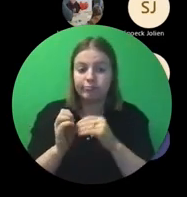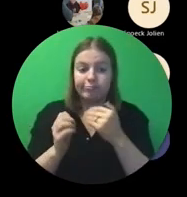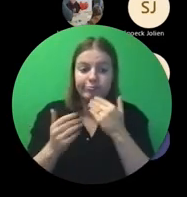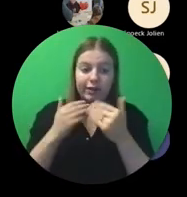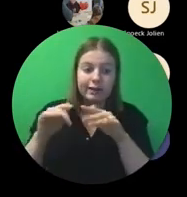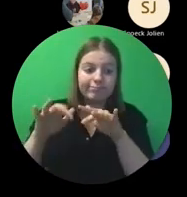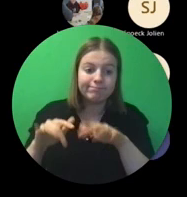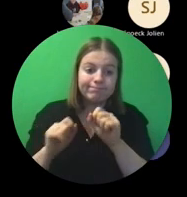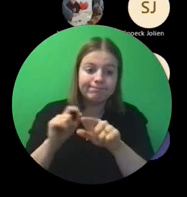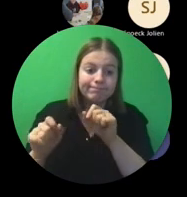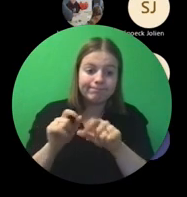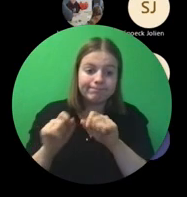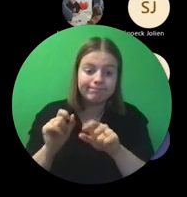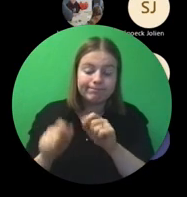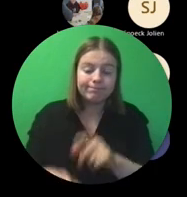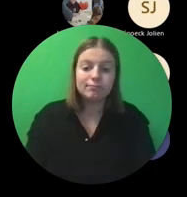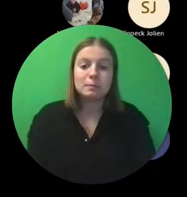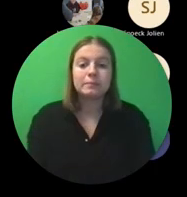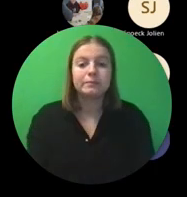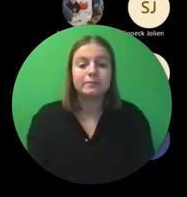die er toch nog ergens zouden sluimeren.